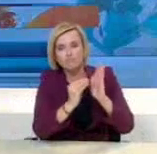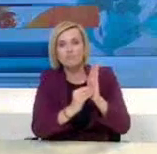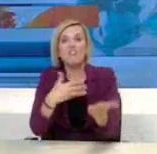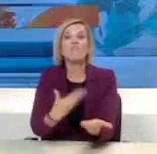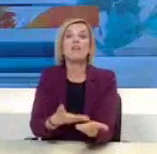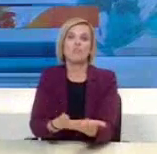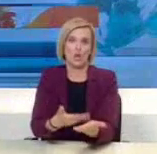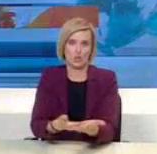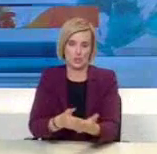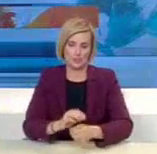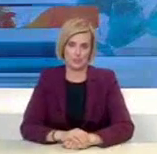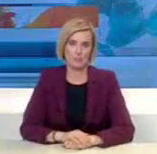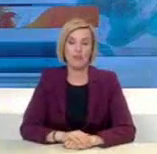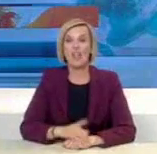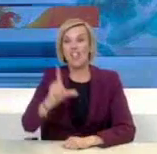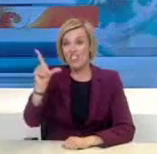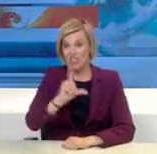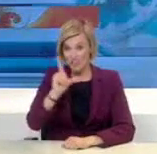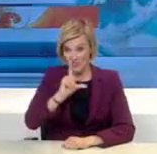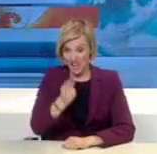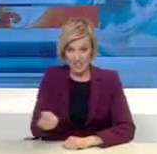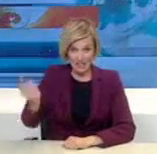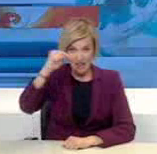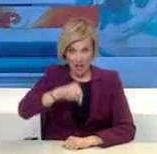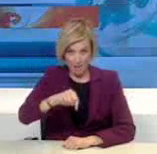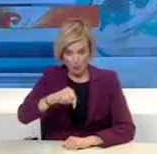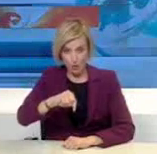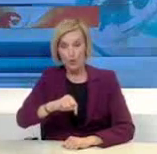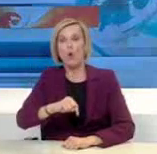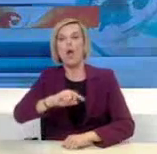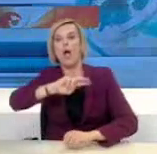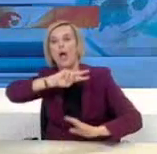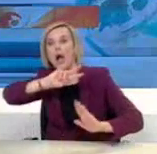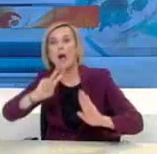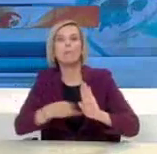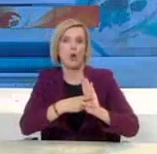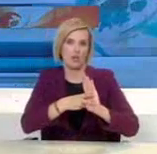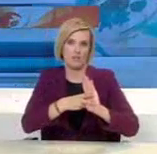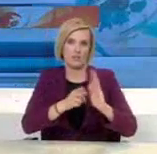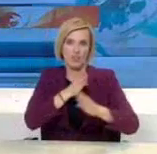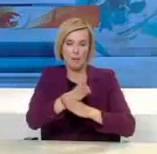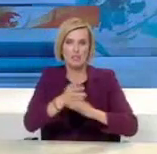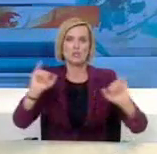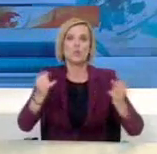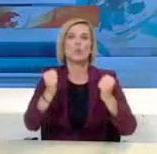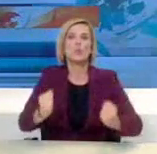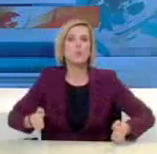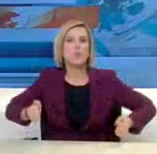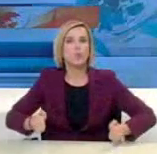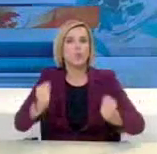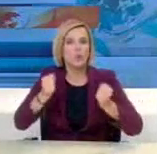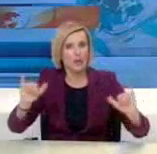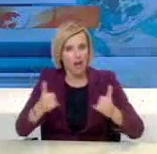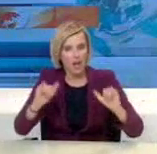δεν λειτουργούν και απαγορεύεται η παραμονή πολιτών σε παιδικές χαρές, σε χώρους εξωτερικής